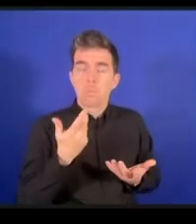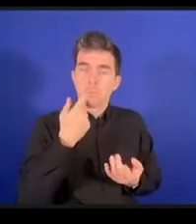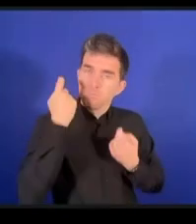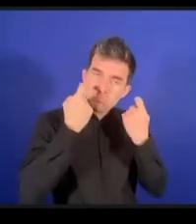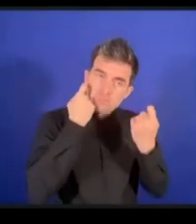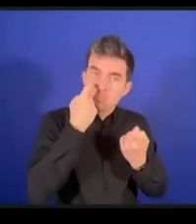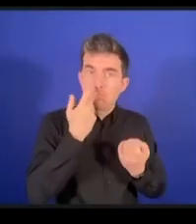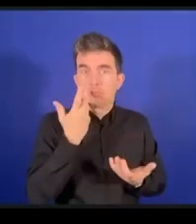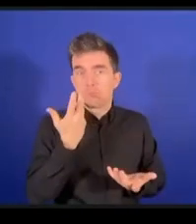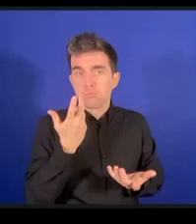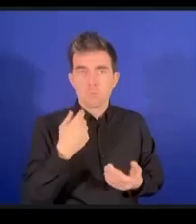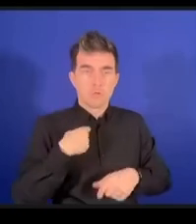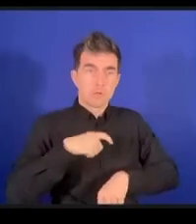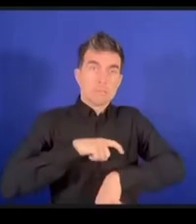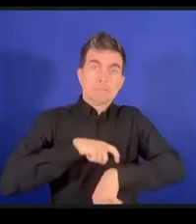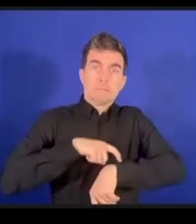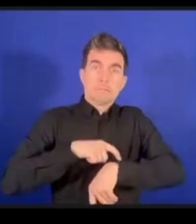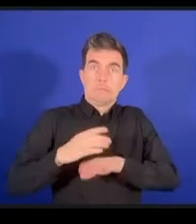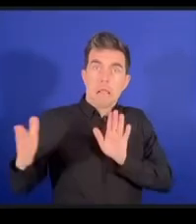短くします